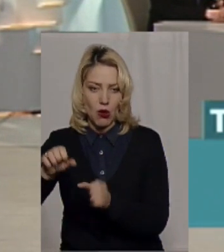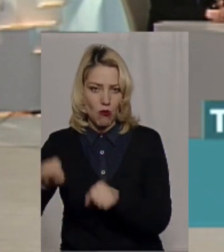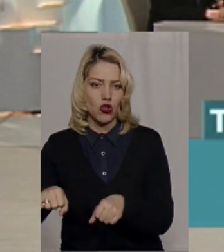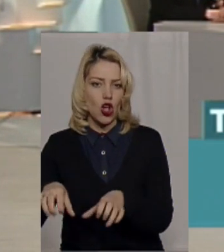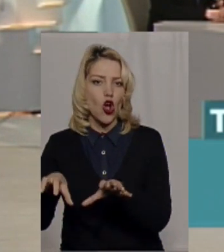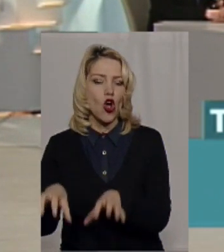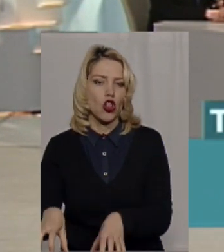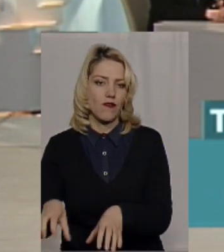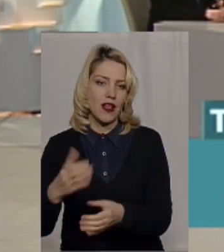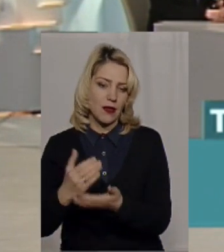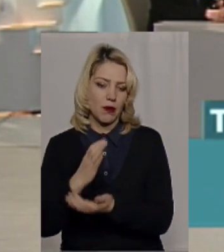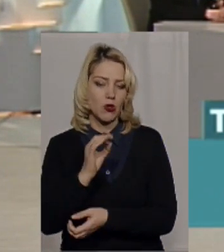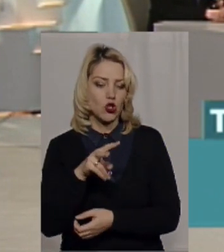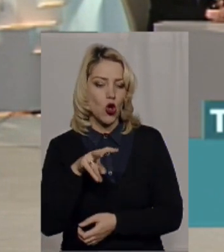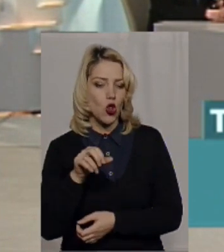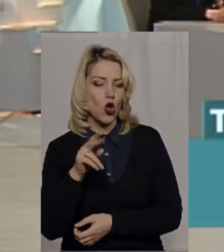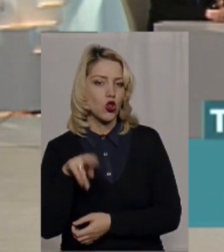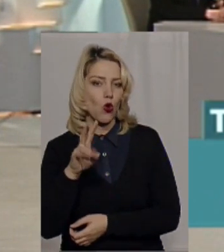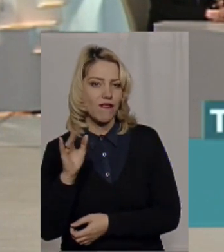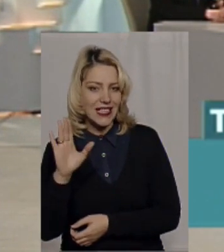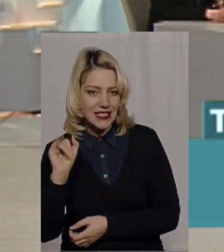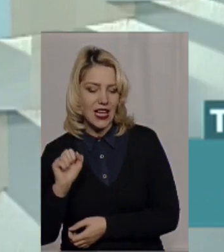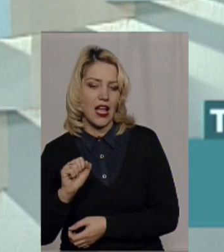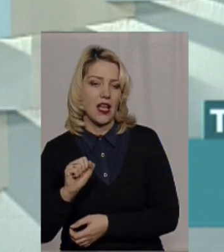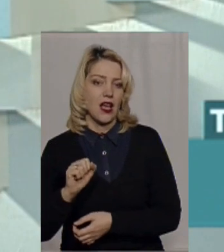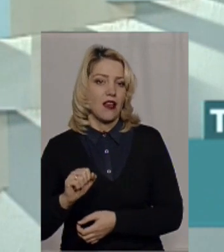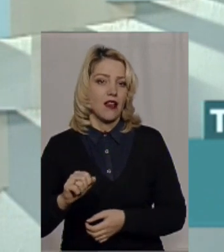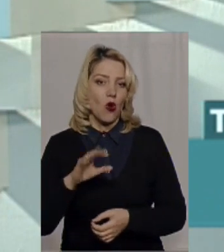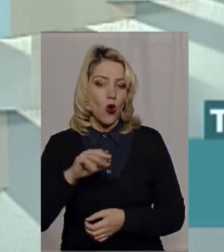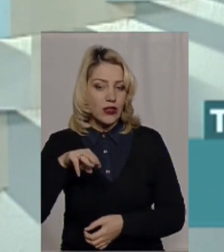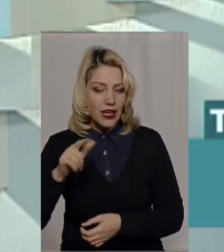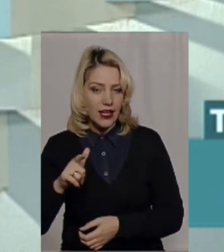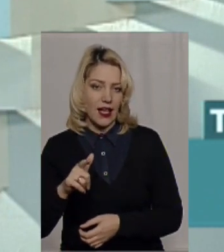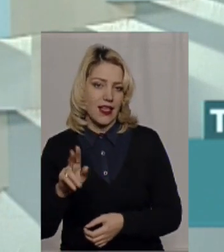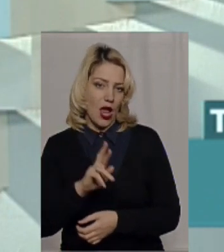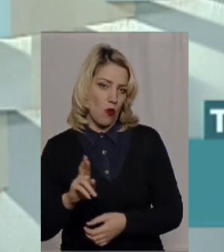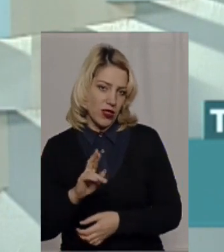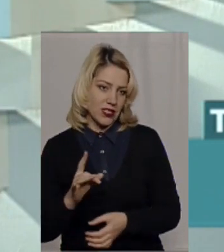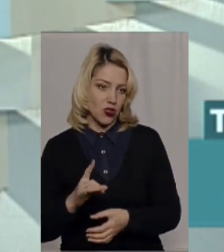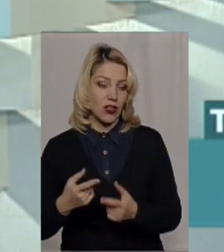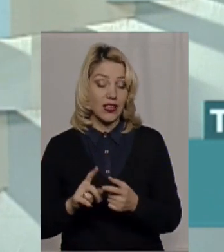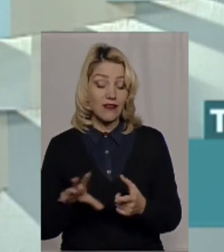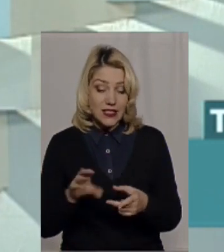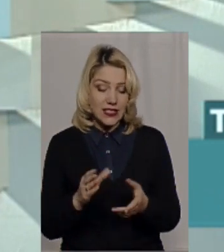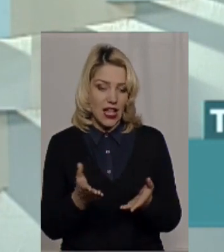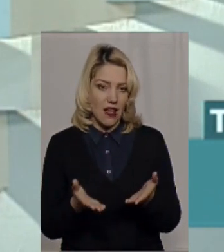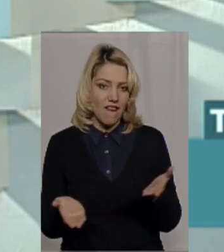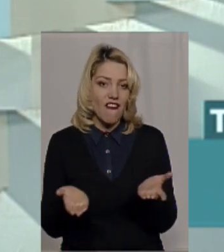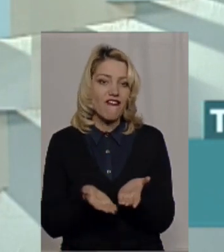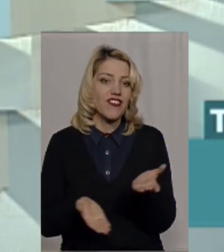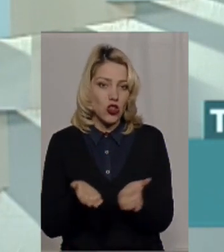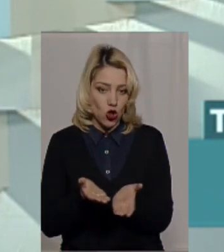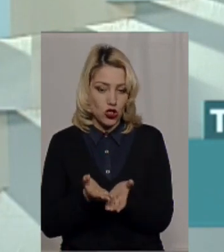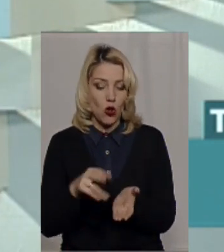голова, скажімо, Солобковецької ОТГ Ярмолинецького району. І це все відносно по відношенню до